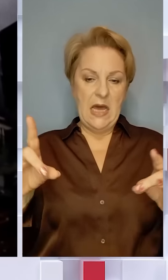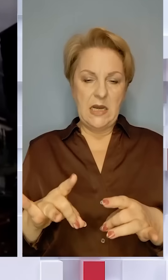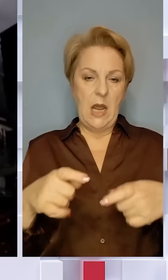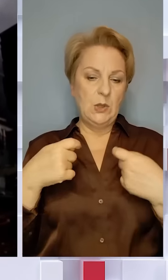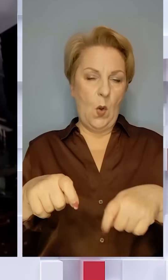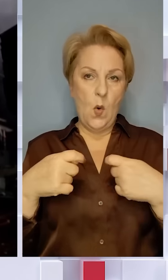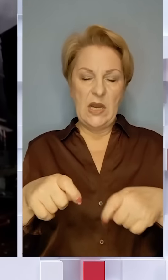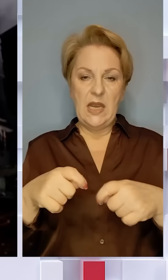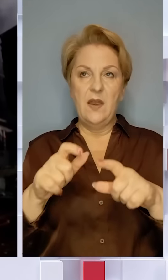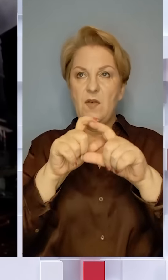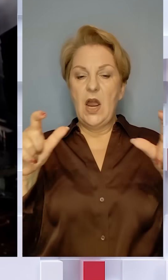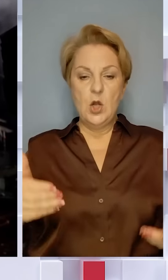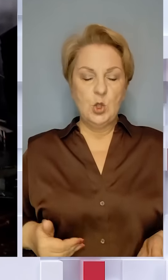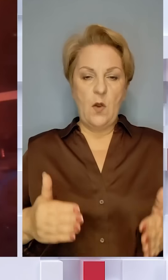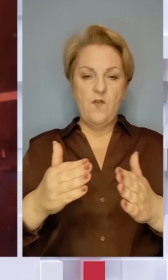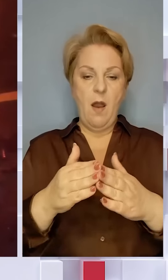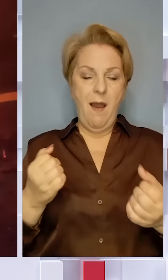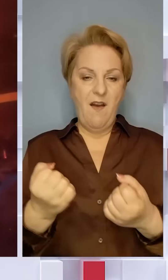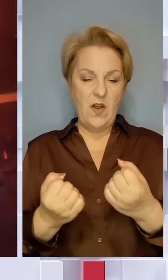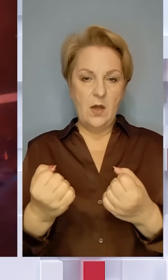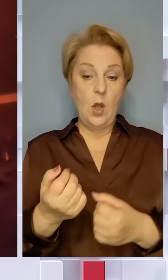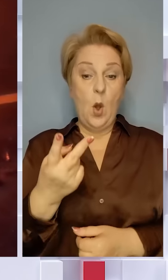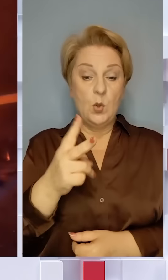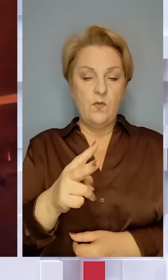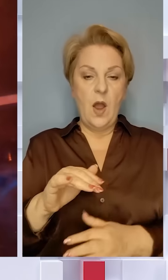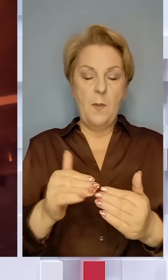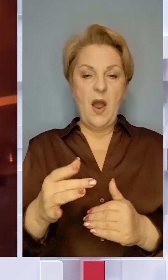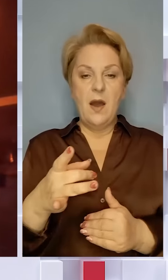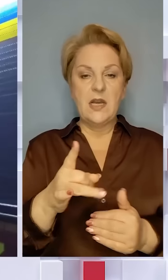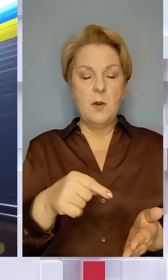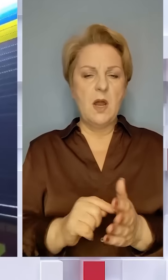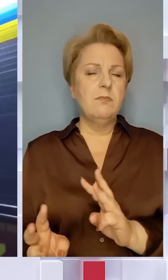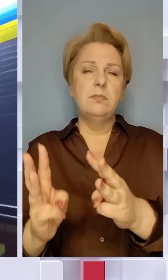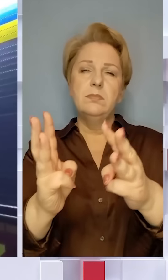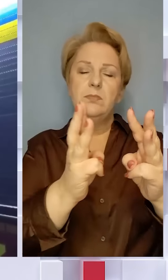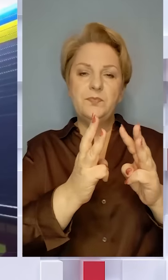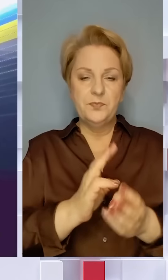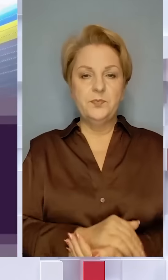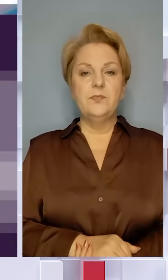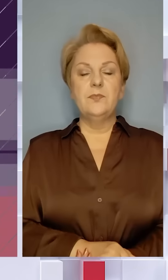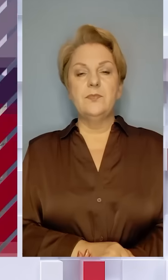торгівельні, павільйони, житлові будинки та автомобілі. У двох мікрорайонах міста зайнялися пожежі.